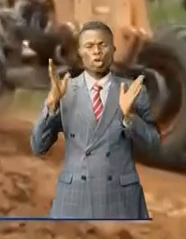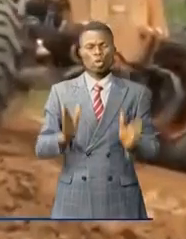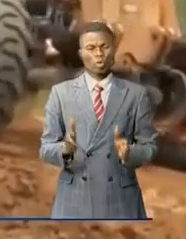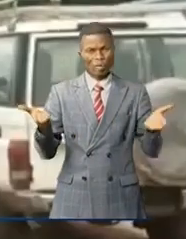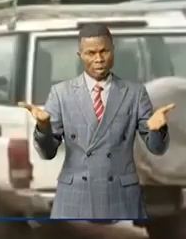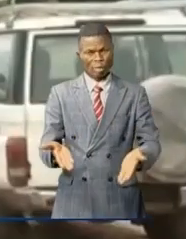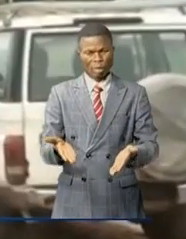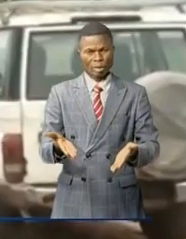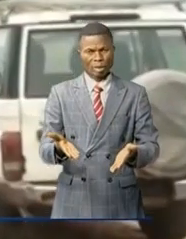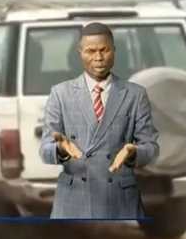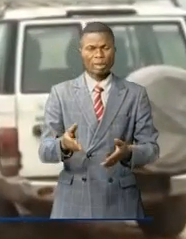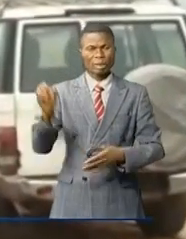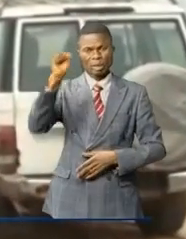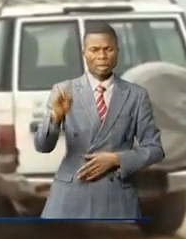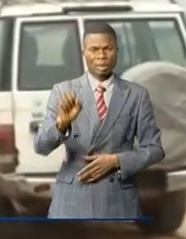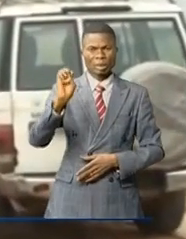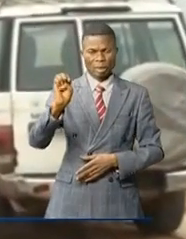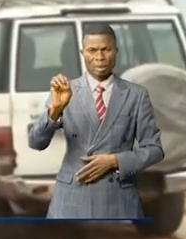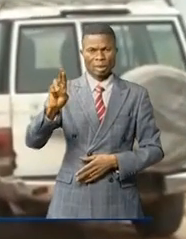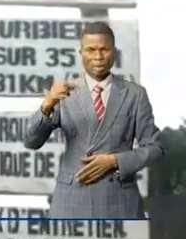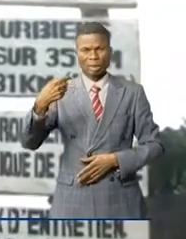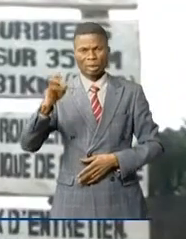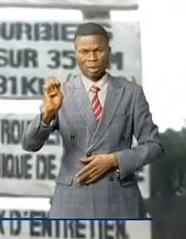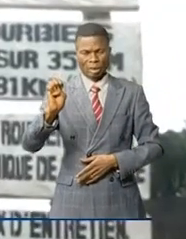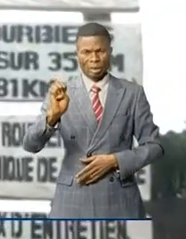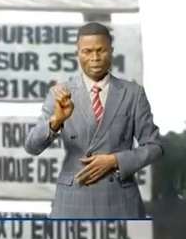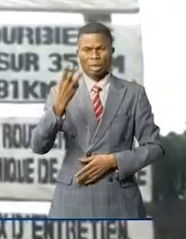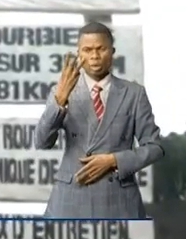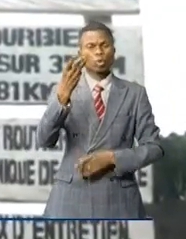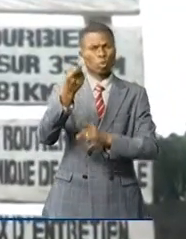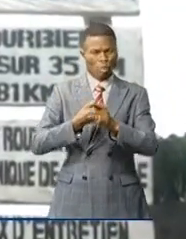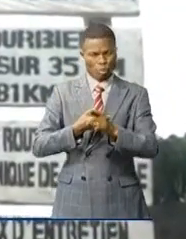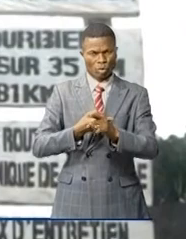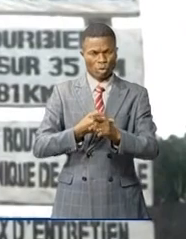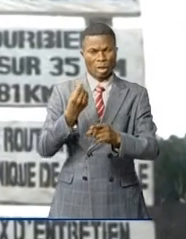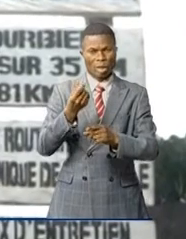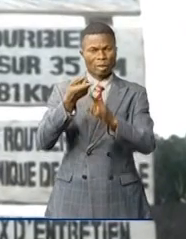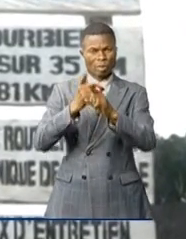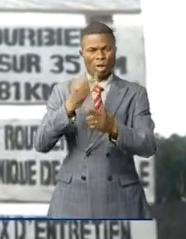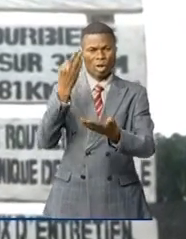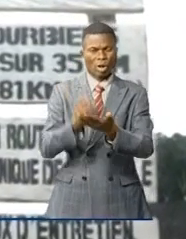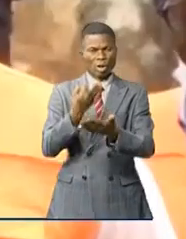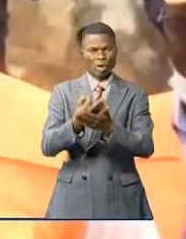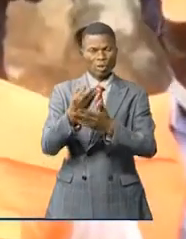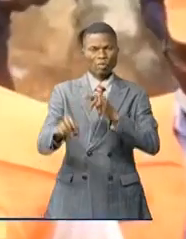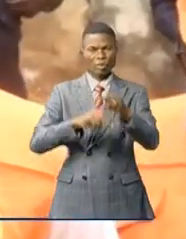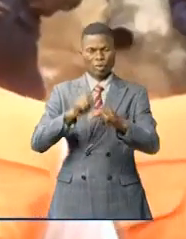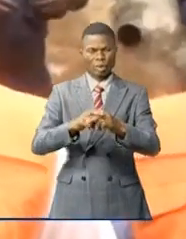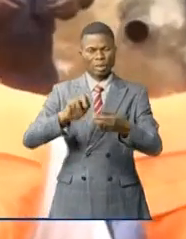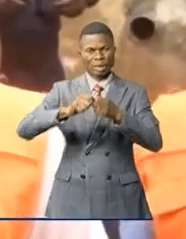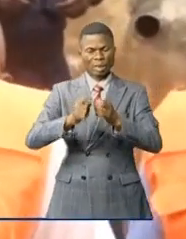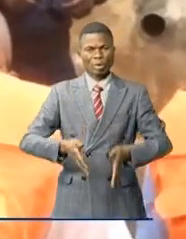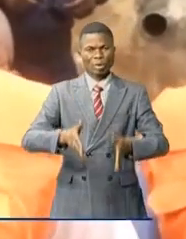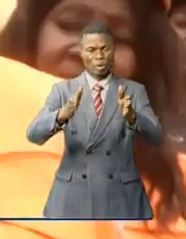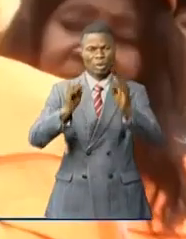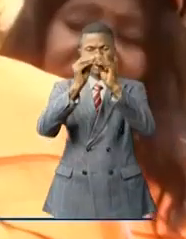Mongala, Serge Amongoul Mandoubola. D'une durée de trois mois, sur le financement des fonds nationaux de trétien routier, dont